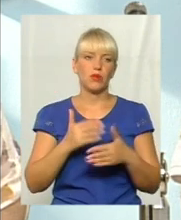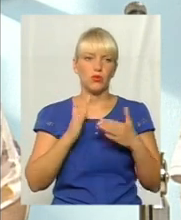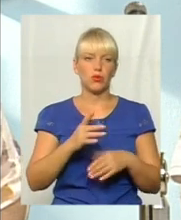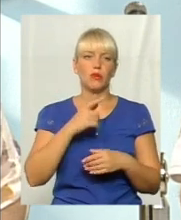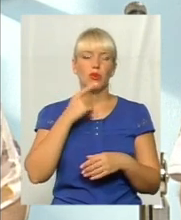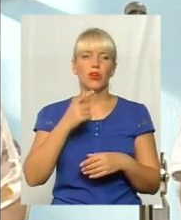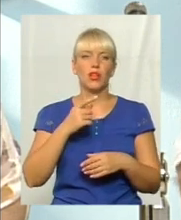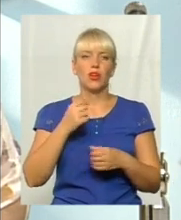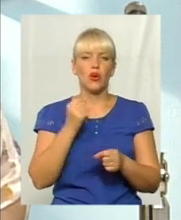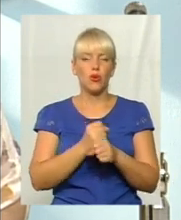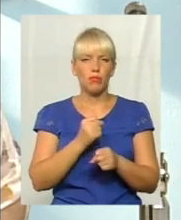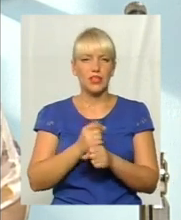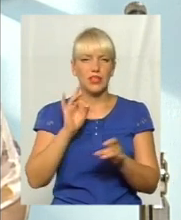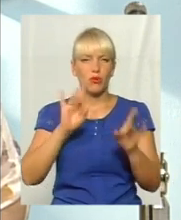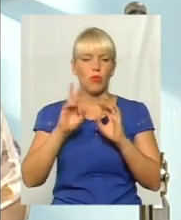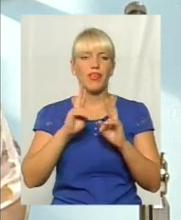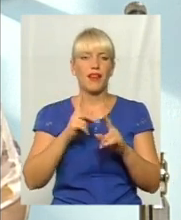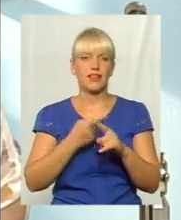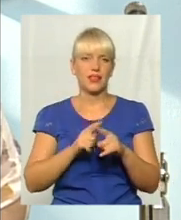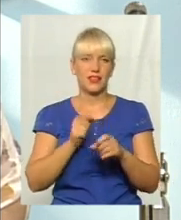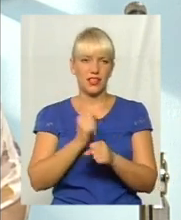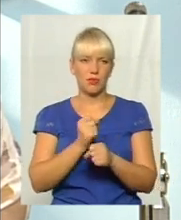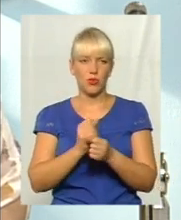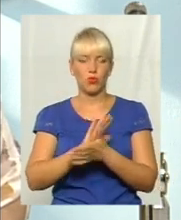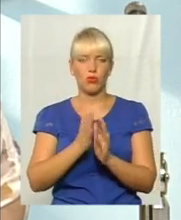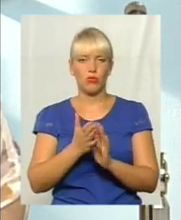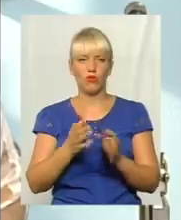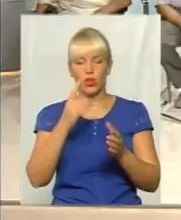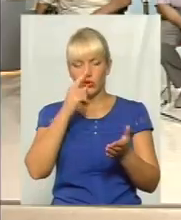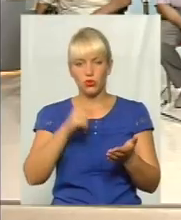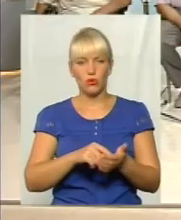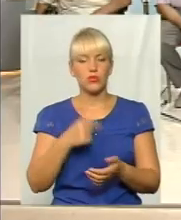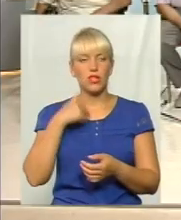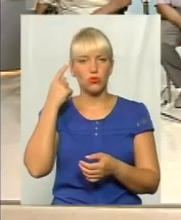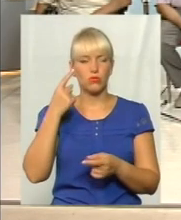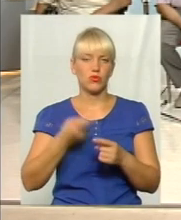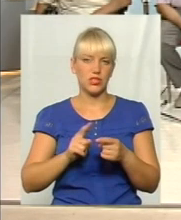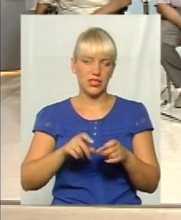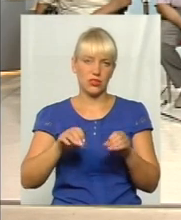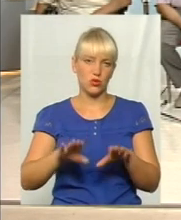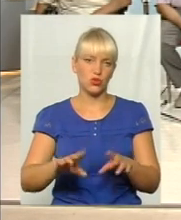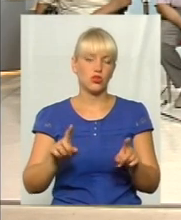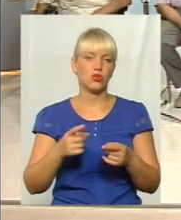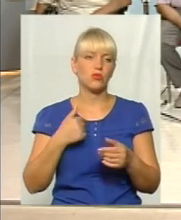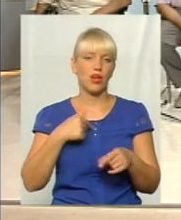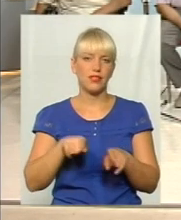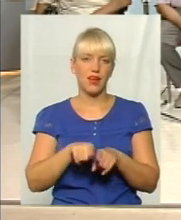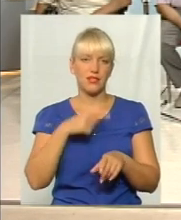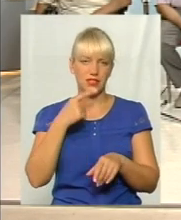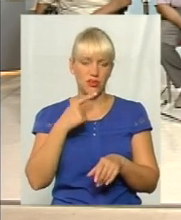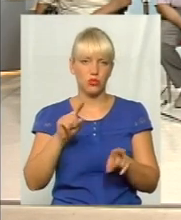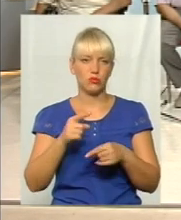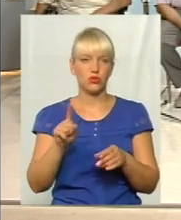промо-ролики, як потрібно робити умови доступності, я думаю, що це зрушиться. Чому я так і стверджую? Тому що,